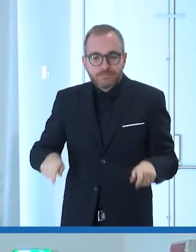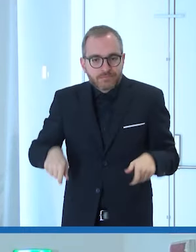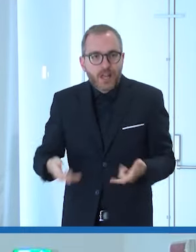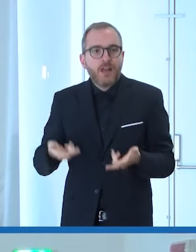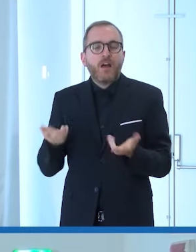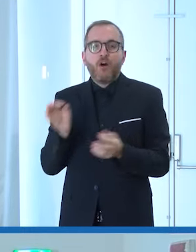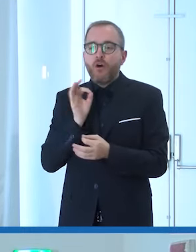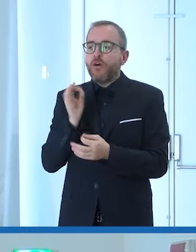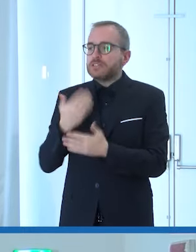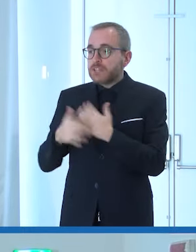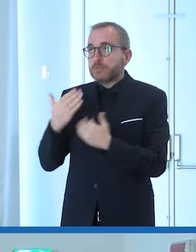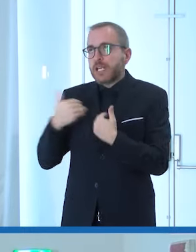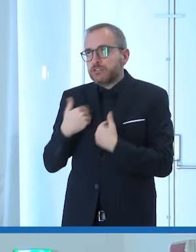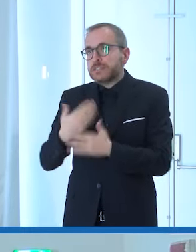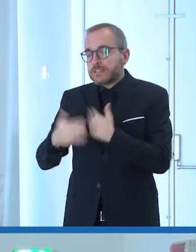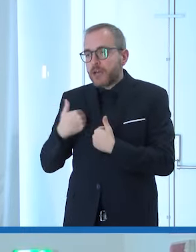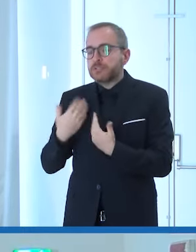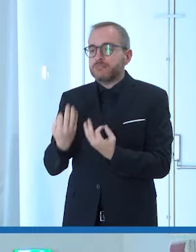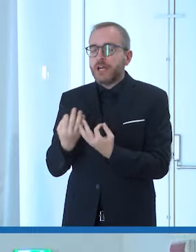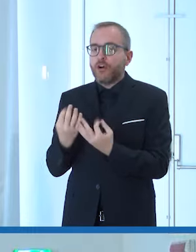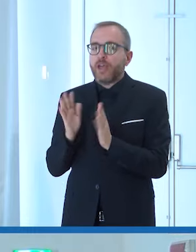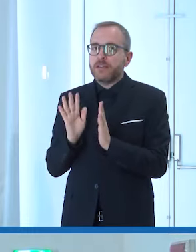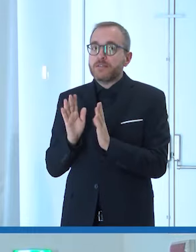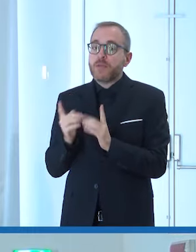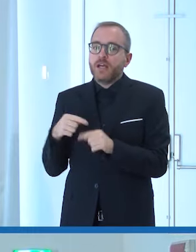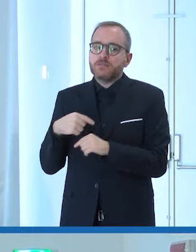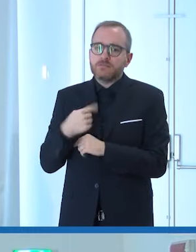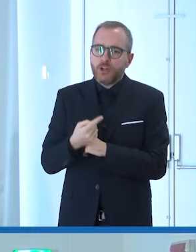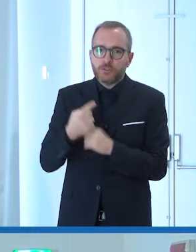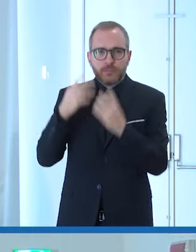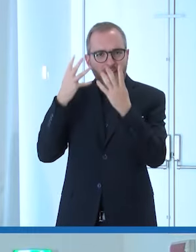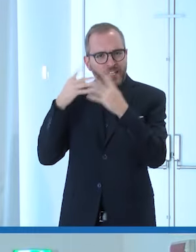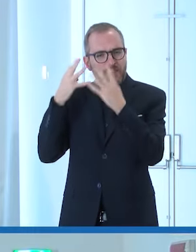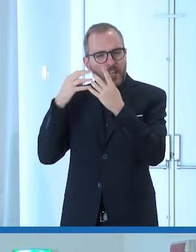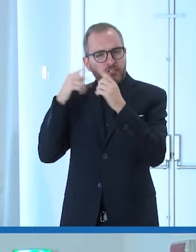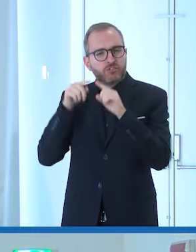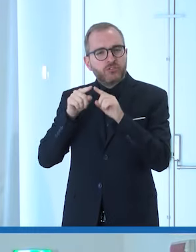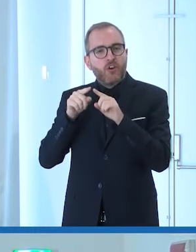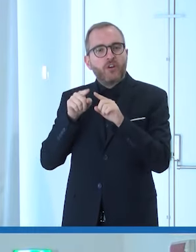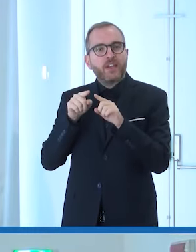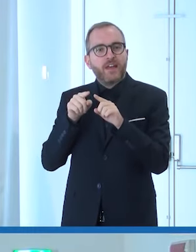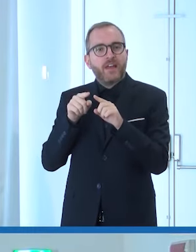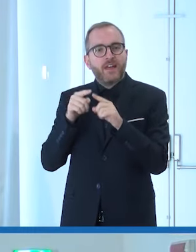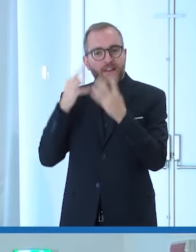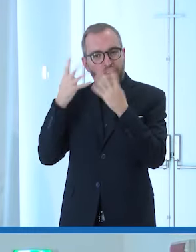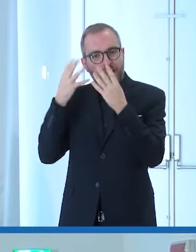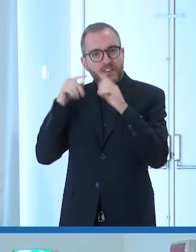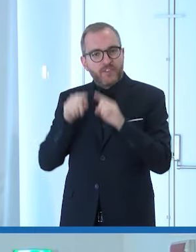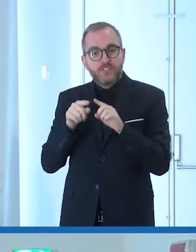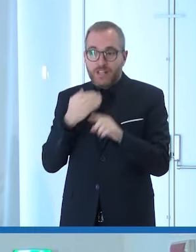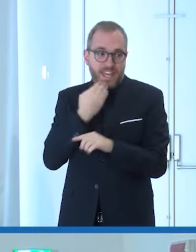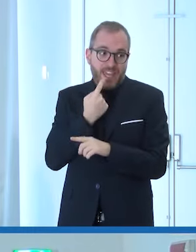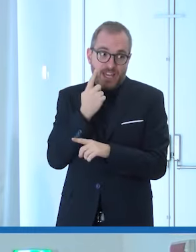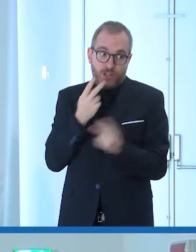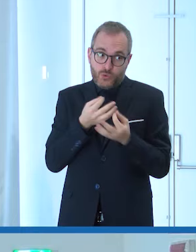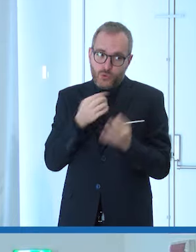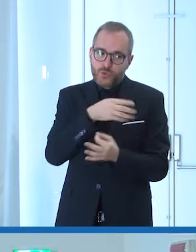una disabilità eccetera per fortuna le riflessioni che sono nate molto a ragione Nico e a ragione Marcello sono nate